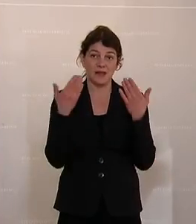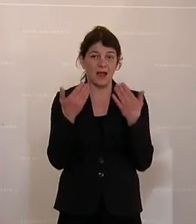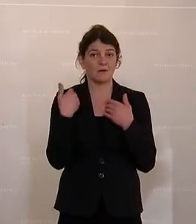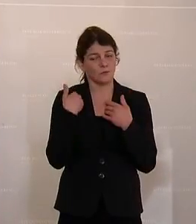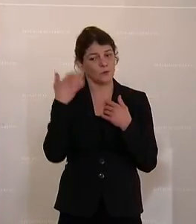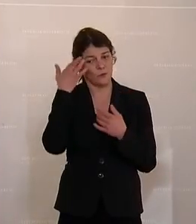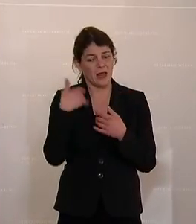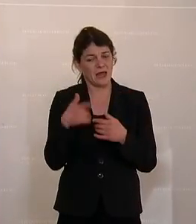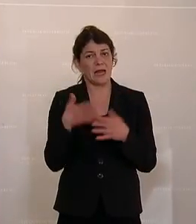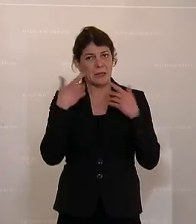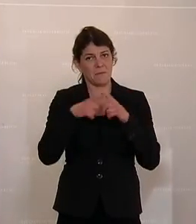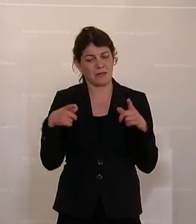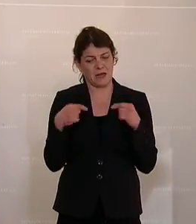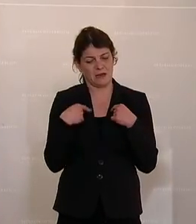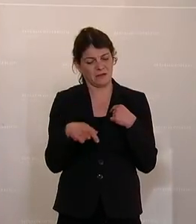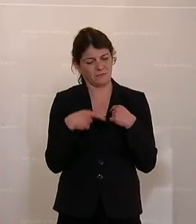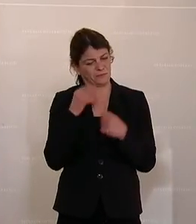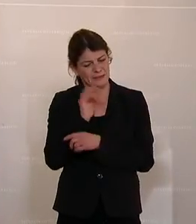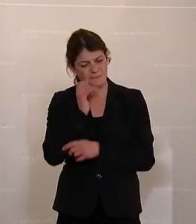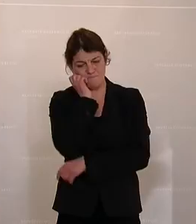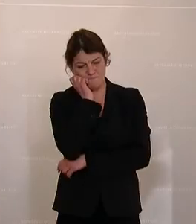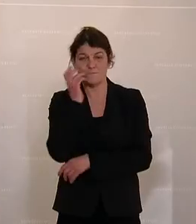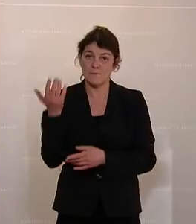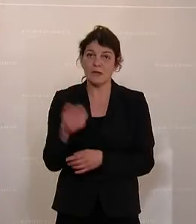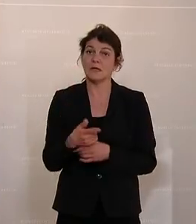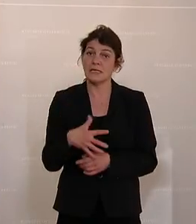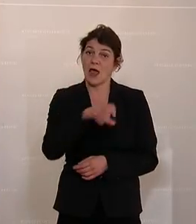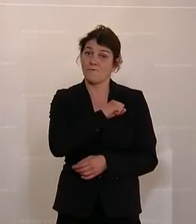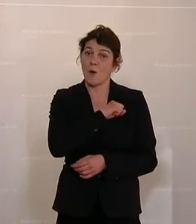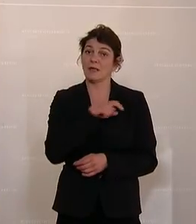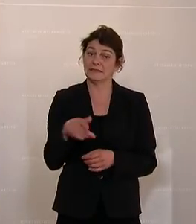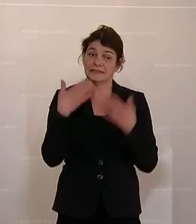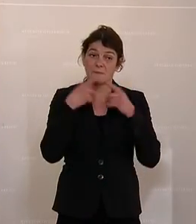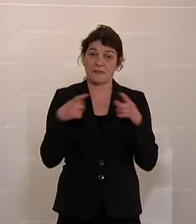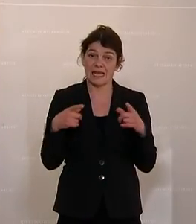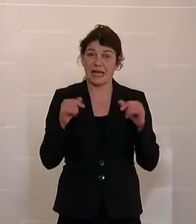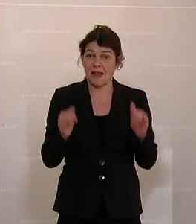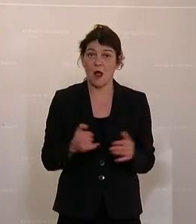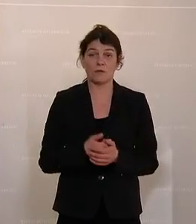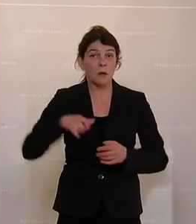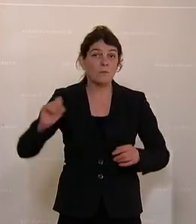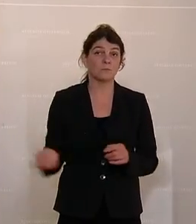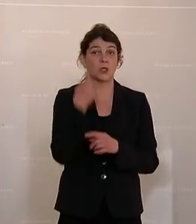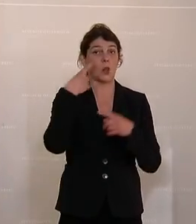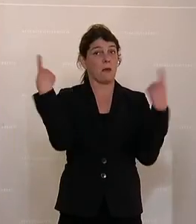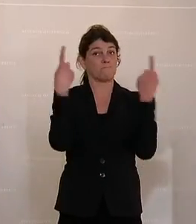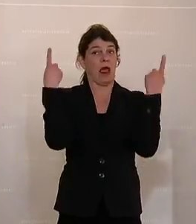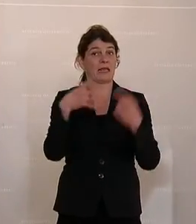Klimaticket schon sehr kritisch anschauen. Es ist ein Erfolg, das Klimaticket, aber vor allem ein Marketingerfolg.